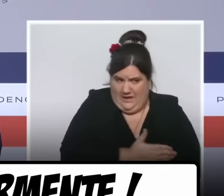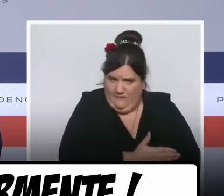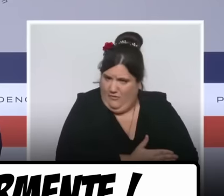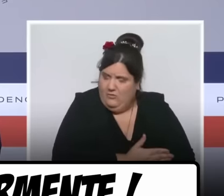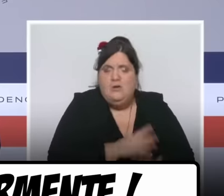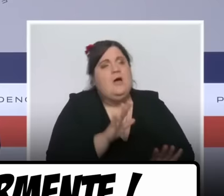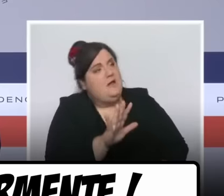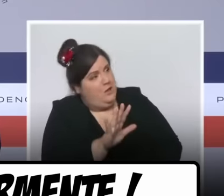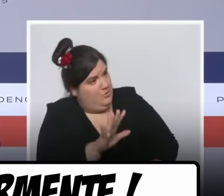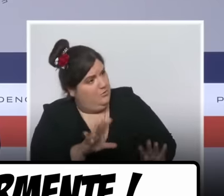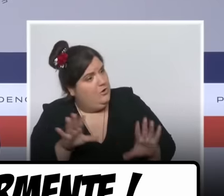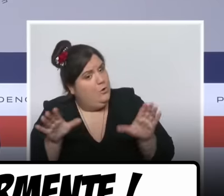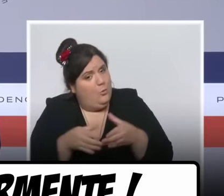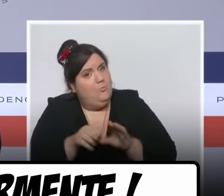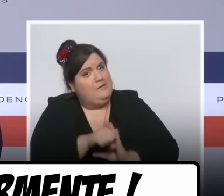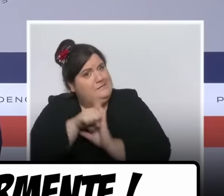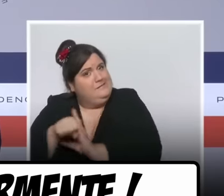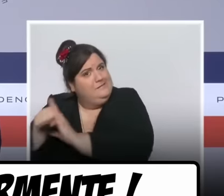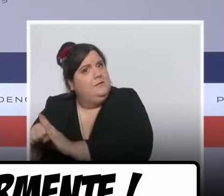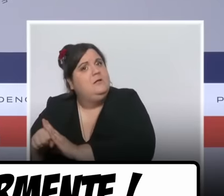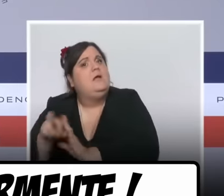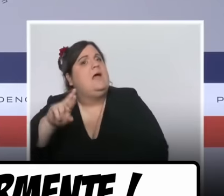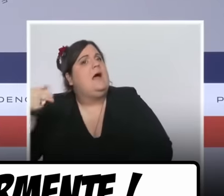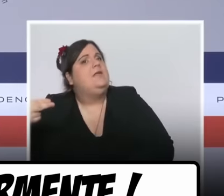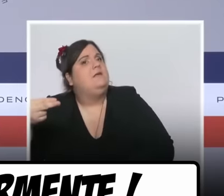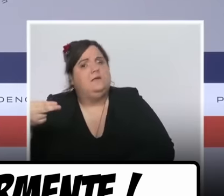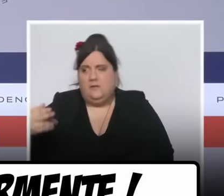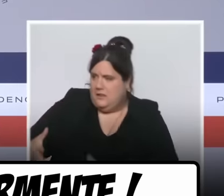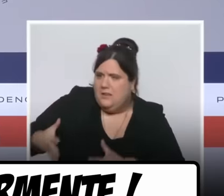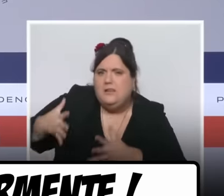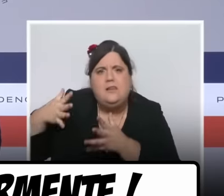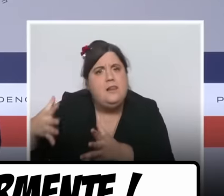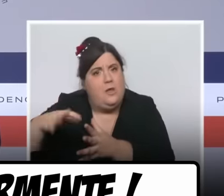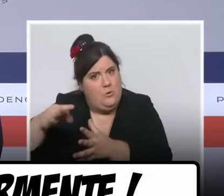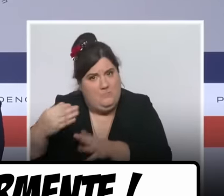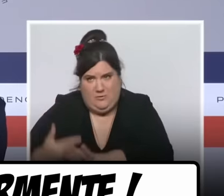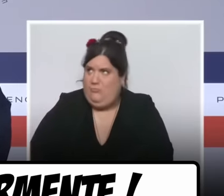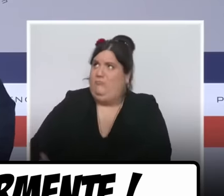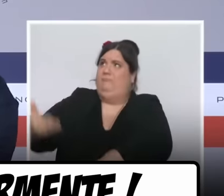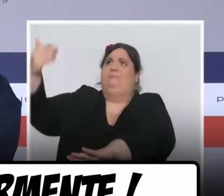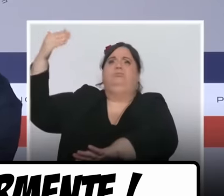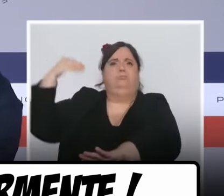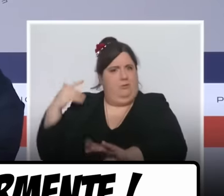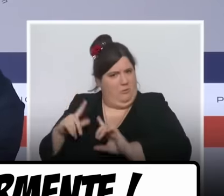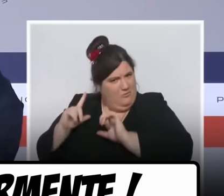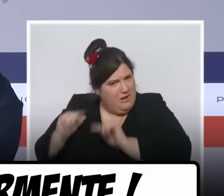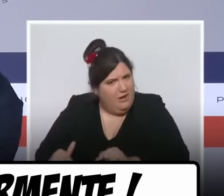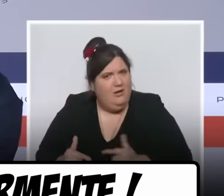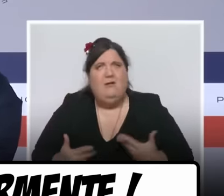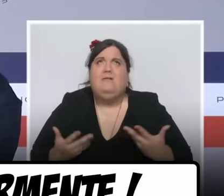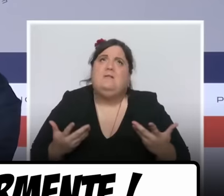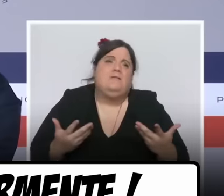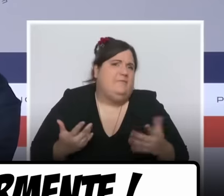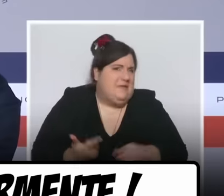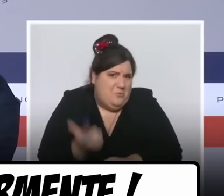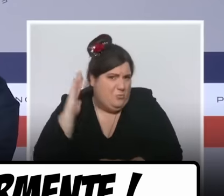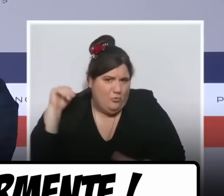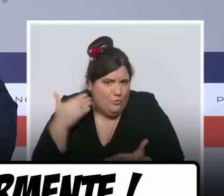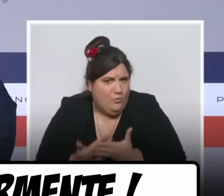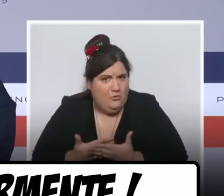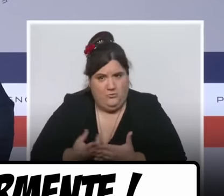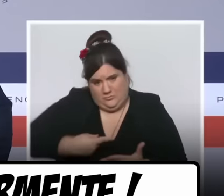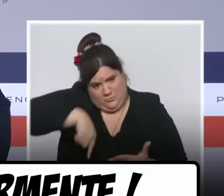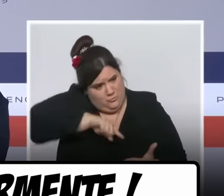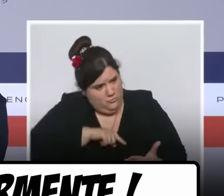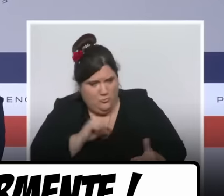J'imagine qu'en tant qu'ancien ministre de la Santé, il est bien entendu à jour de ses rappels de vaccination contre le Covid et la grippe et ne développera donc